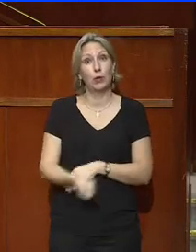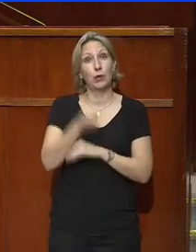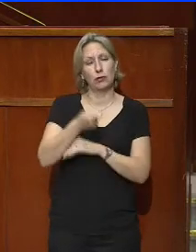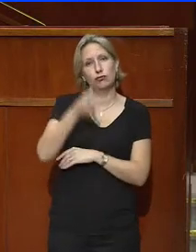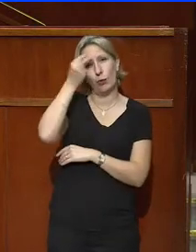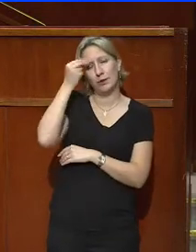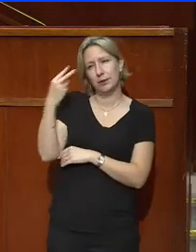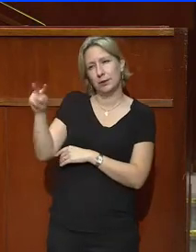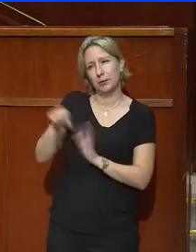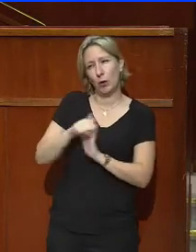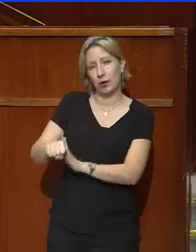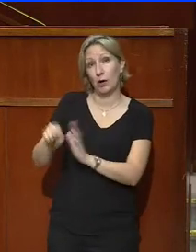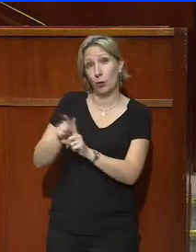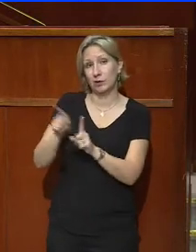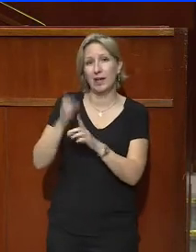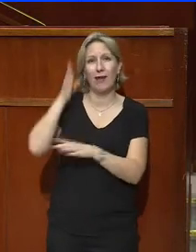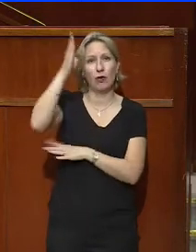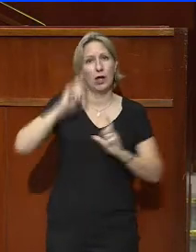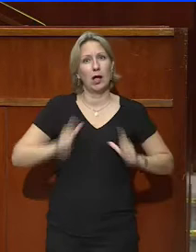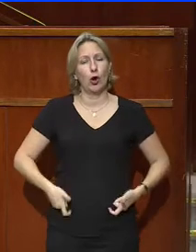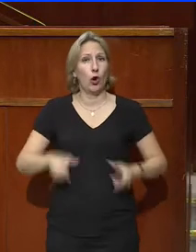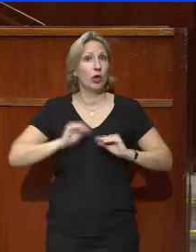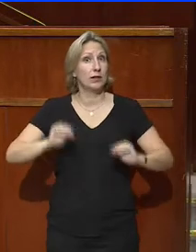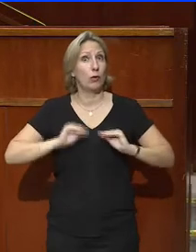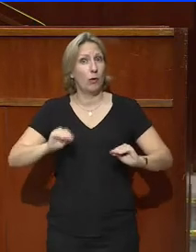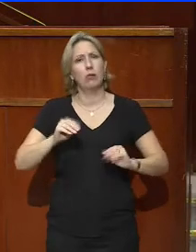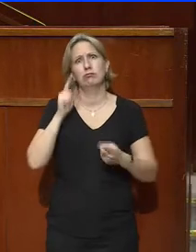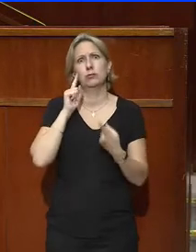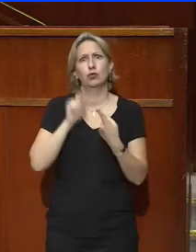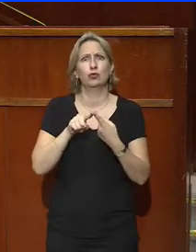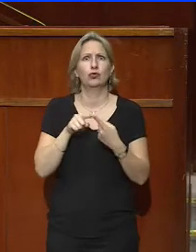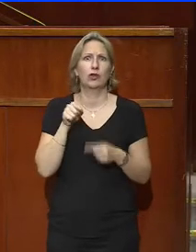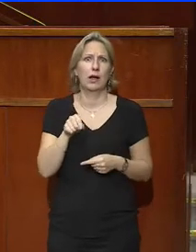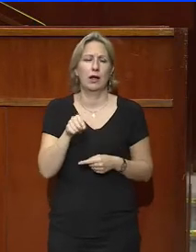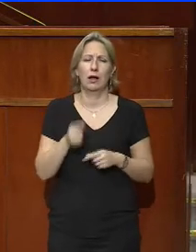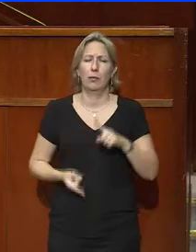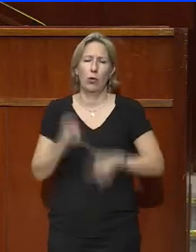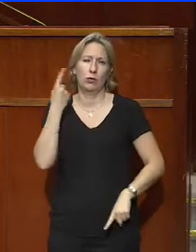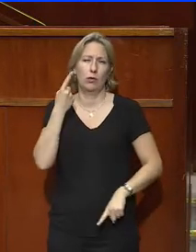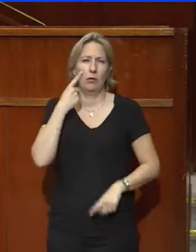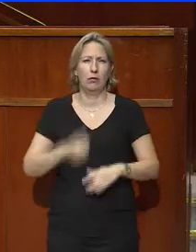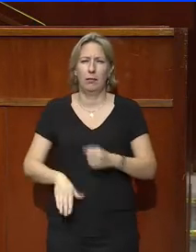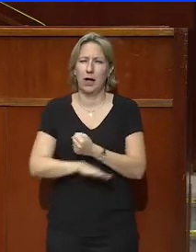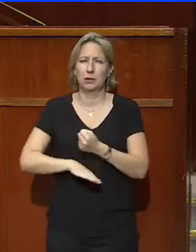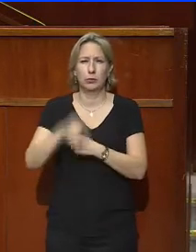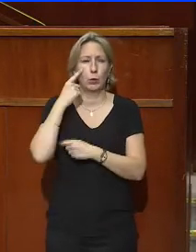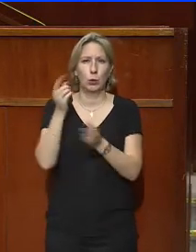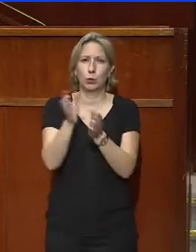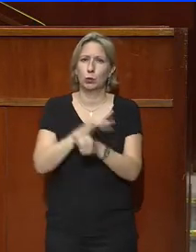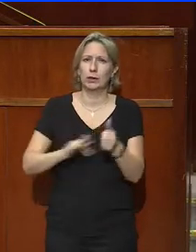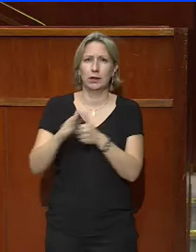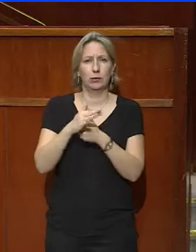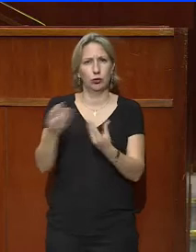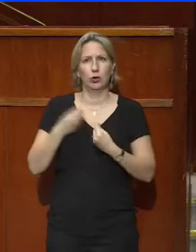de vos priorités. L'avenir de l'école, l'enseignement sont des sujets centraux pour la société, pour l'avenir de notre